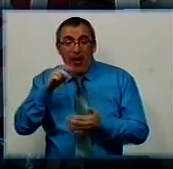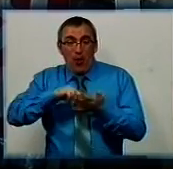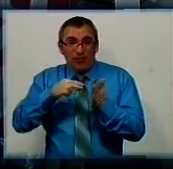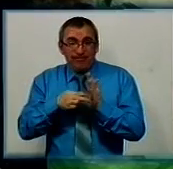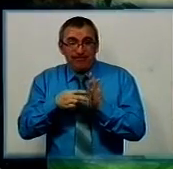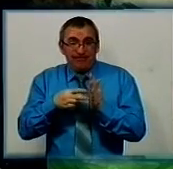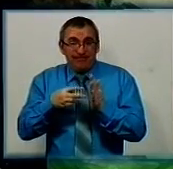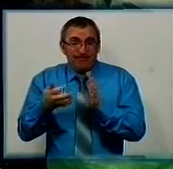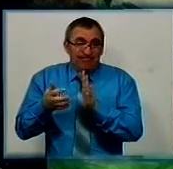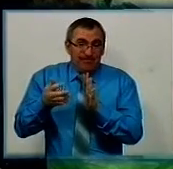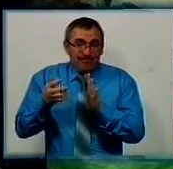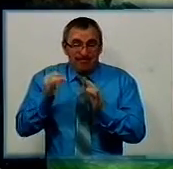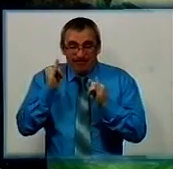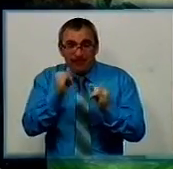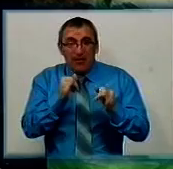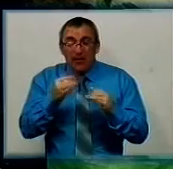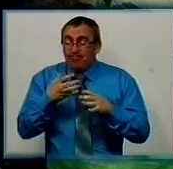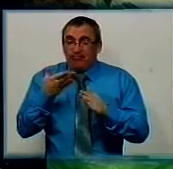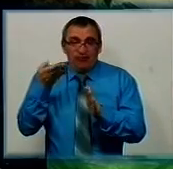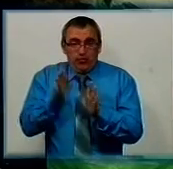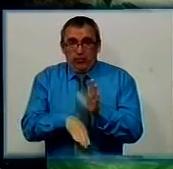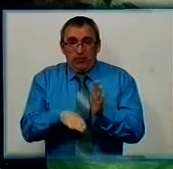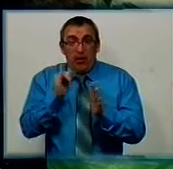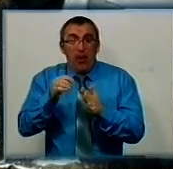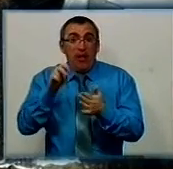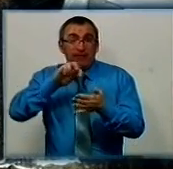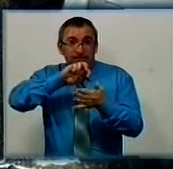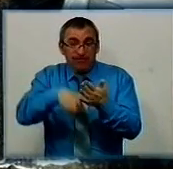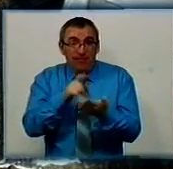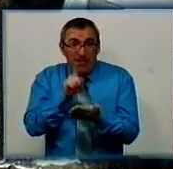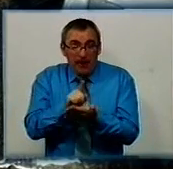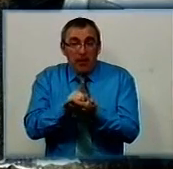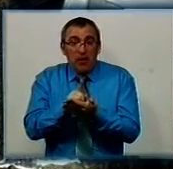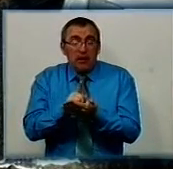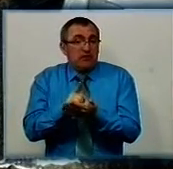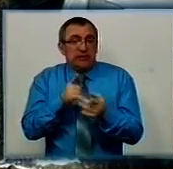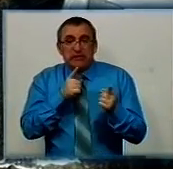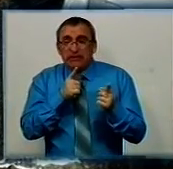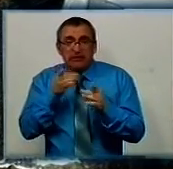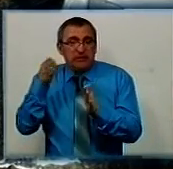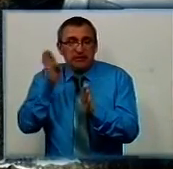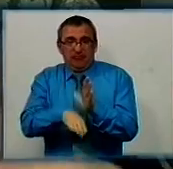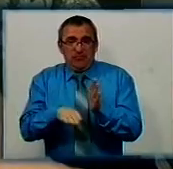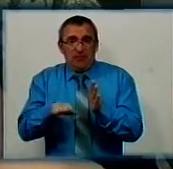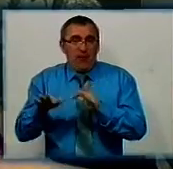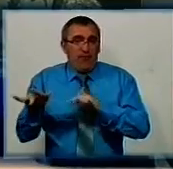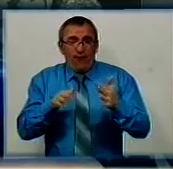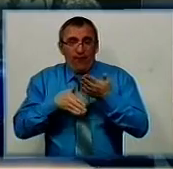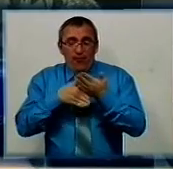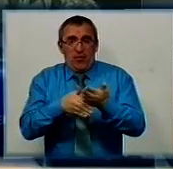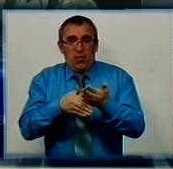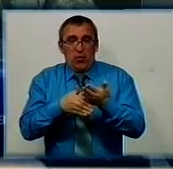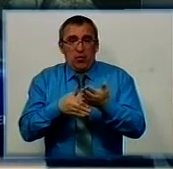благодійники і так виснажені. Якщо допомогу обладуть ще й податком, це загроза всьому волонтерському рухові. Оцими 20